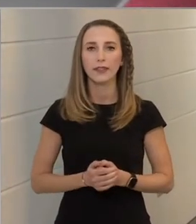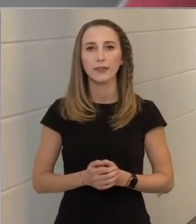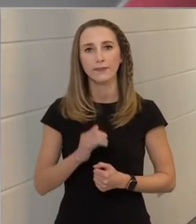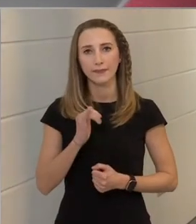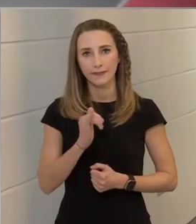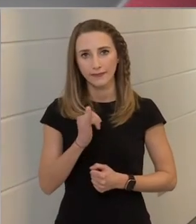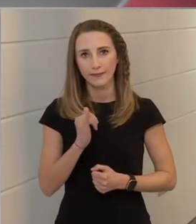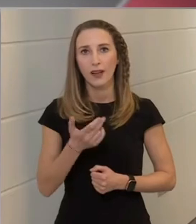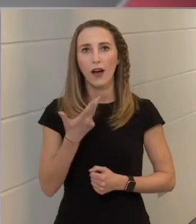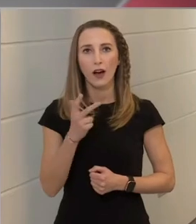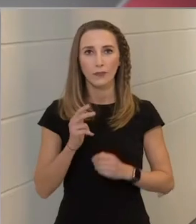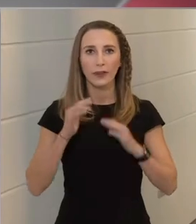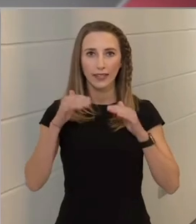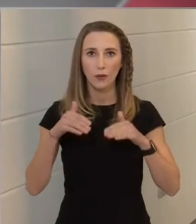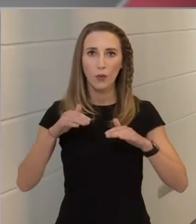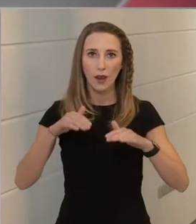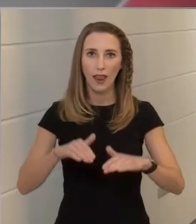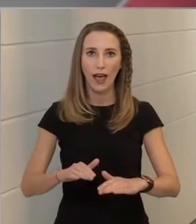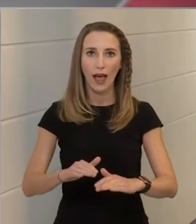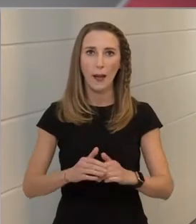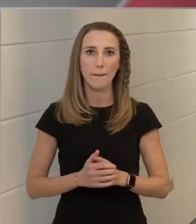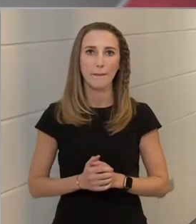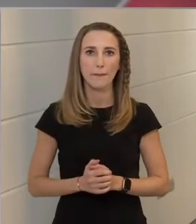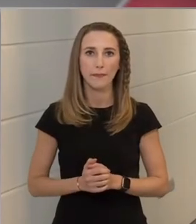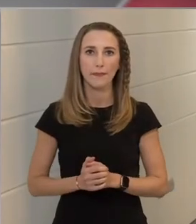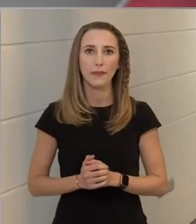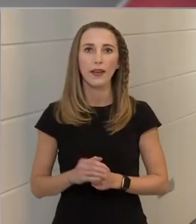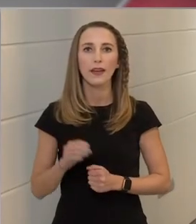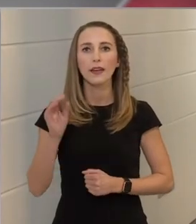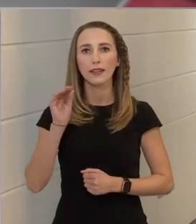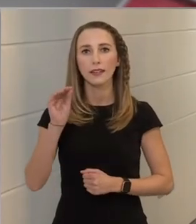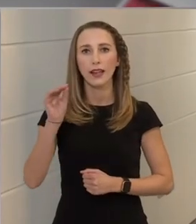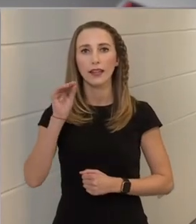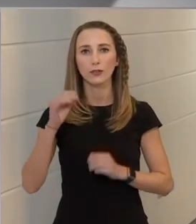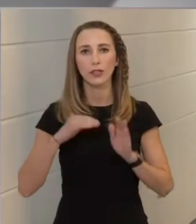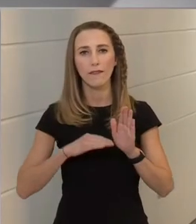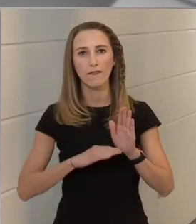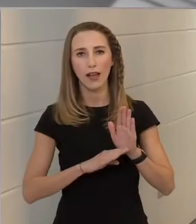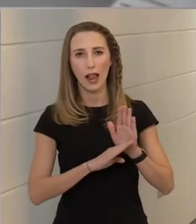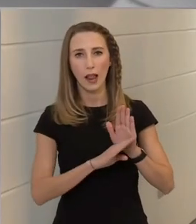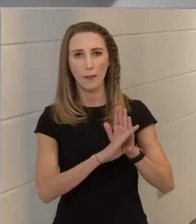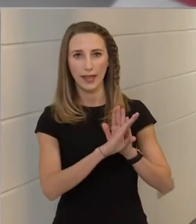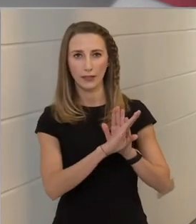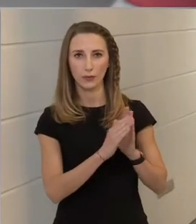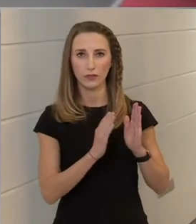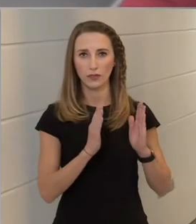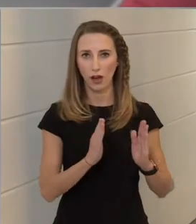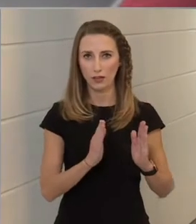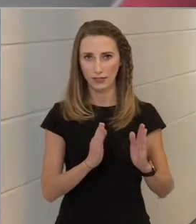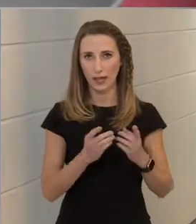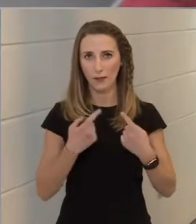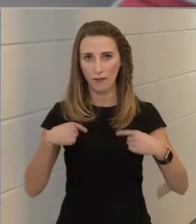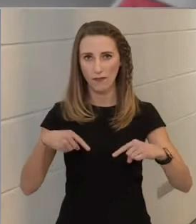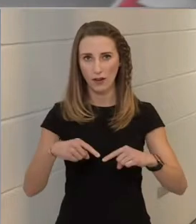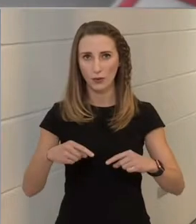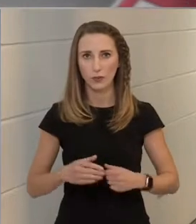a harmadik hullámnak egy jelentősen felmenő szakaszában vagyunk.